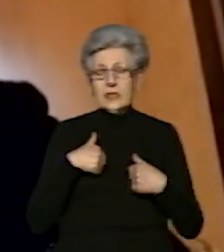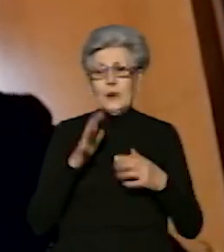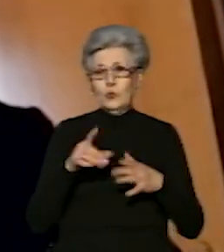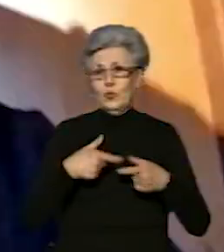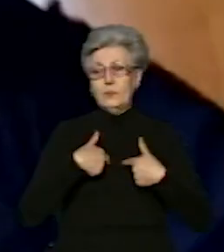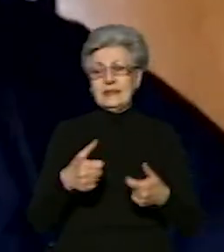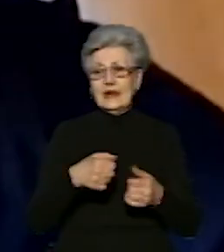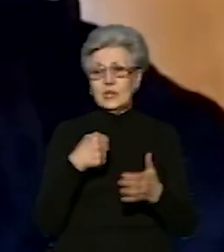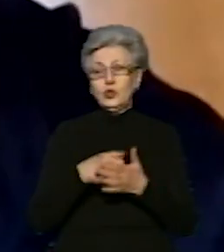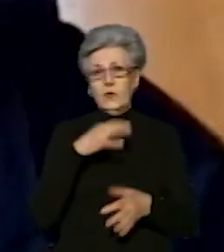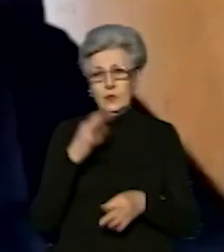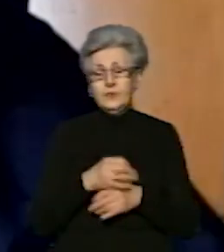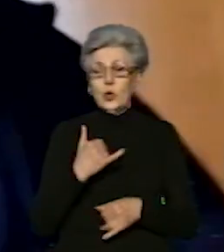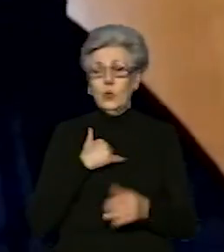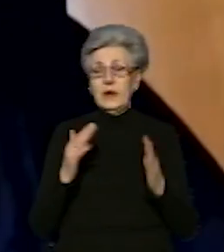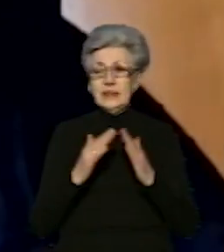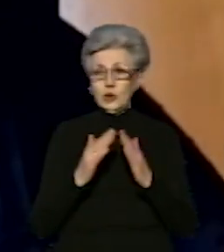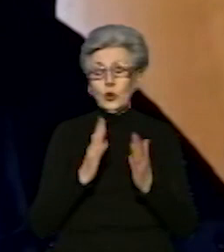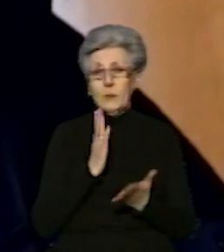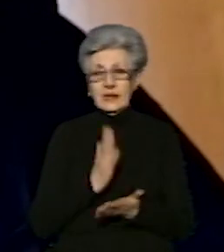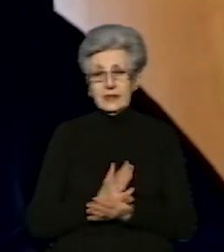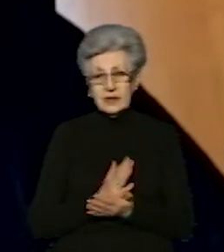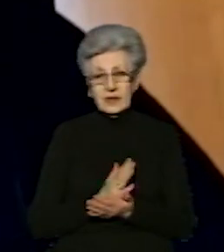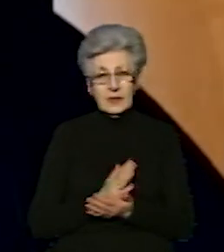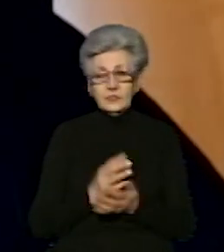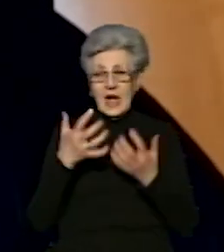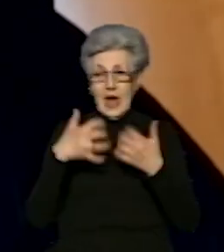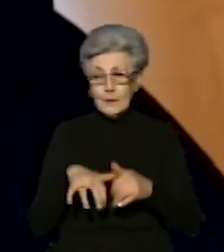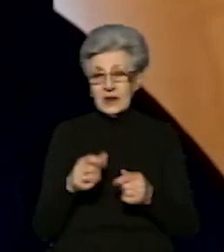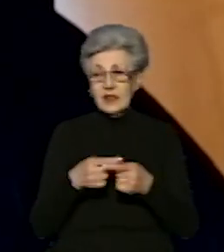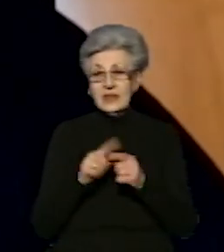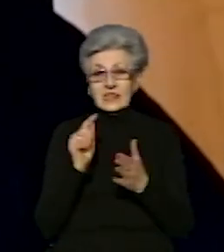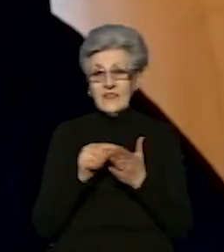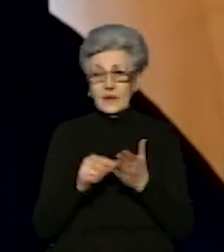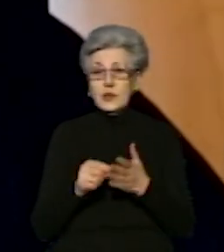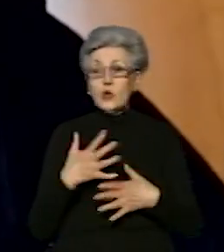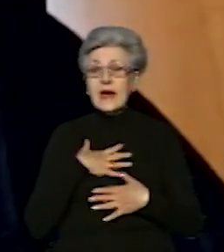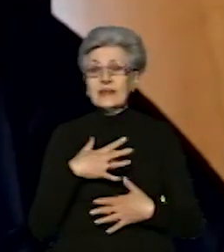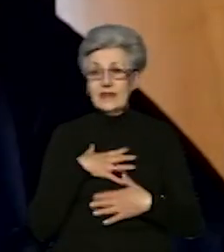відповідальності. У мене вдома є цей апарат, що вимірює кисень.